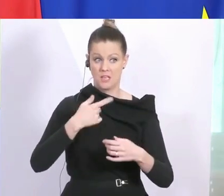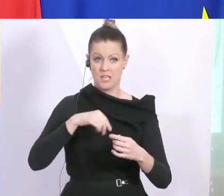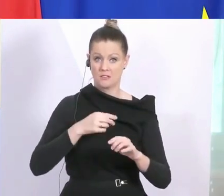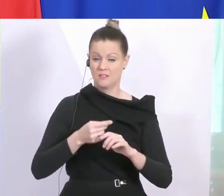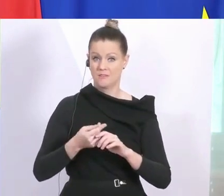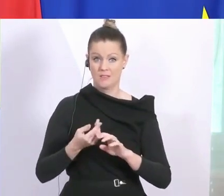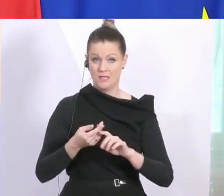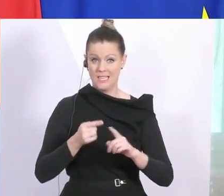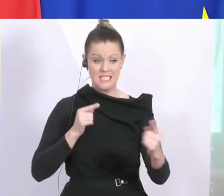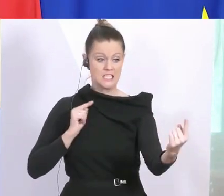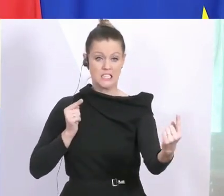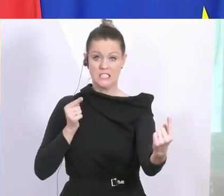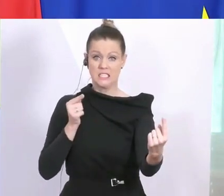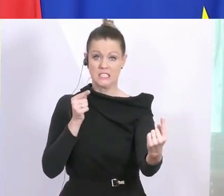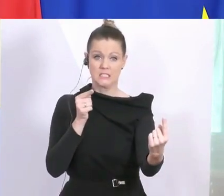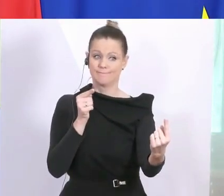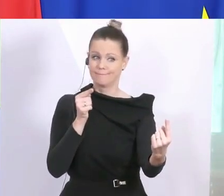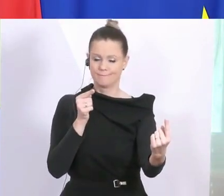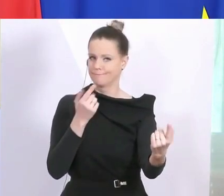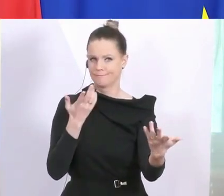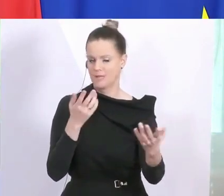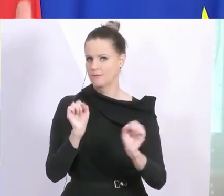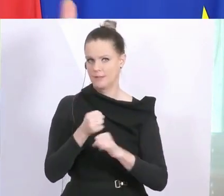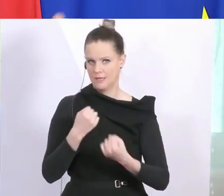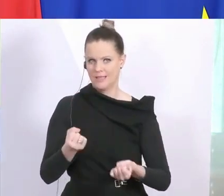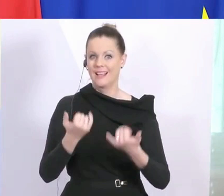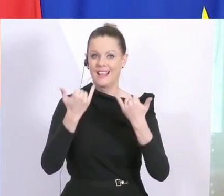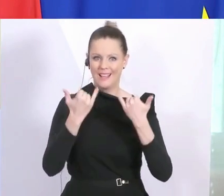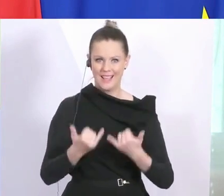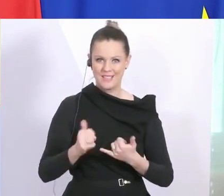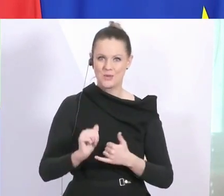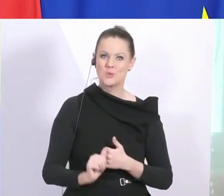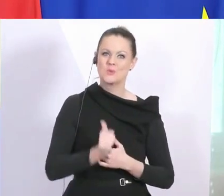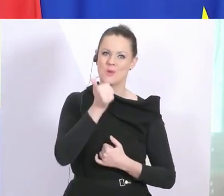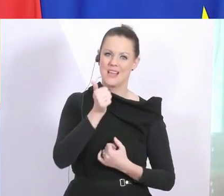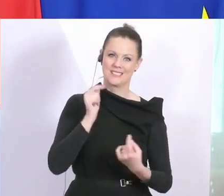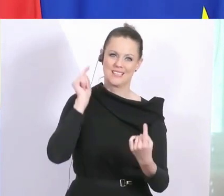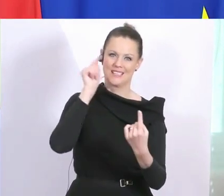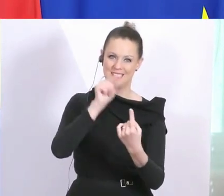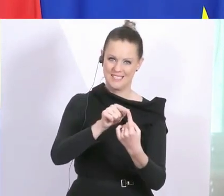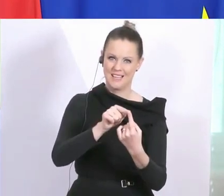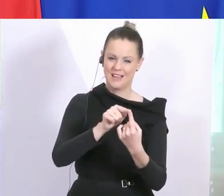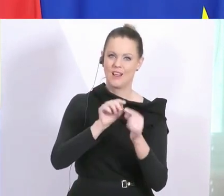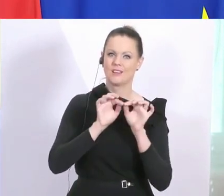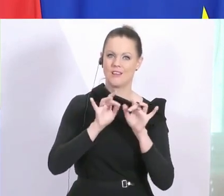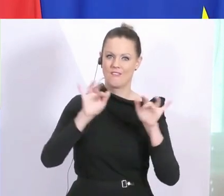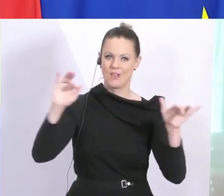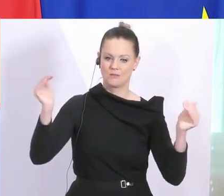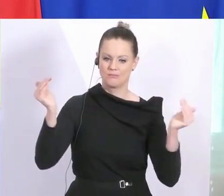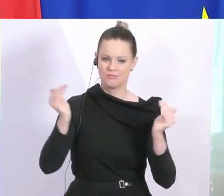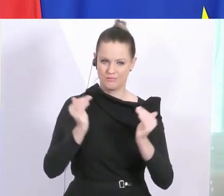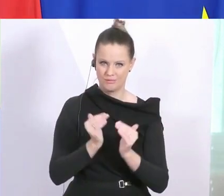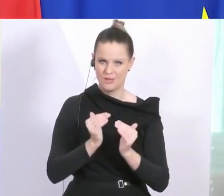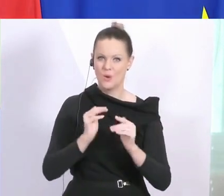was die Reihenfolge betrifft, sollten wir mal dorthin kommen, dass wir diese Beschlüsse fassen können, dann werden wir